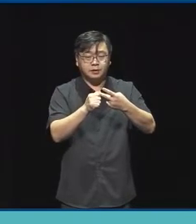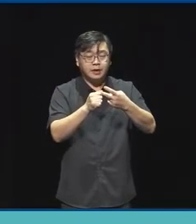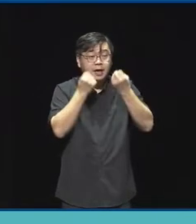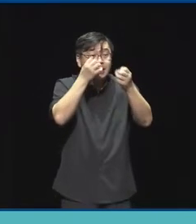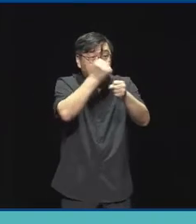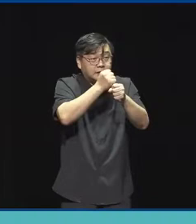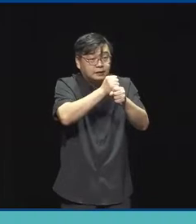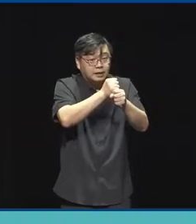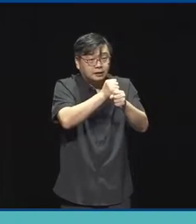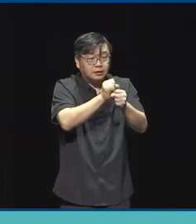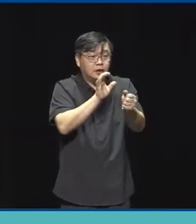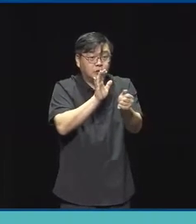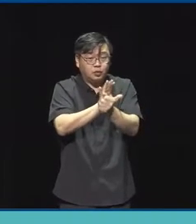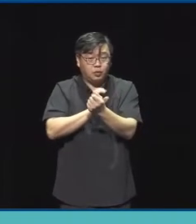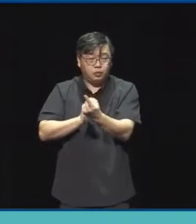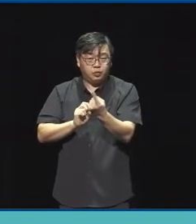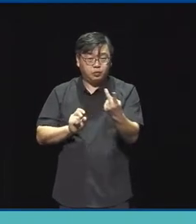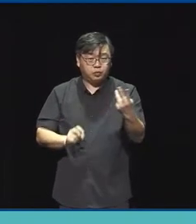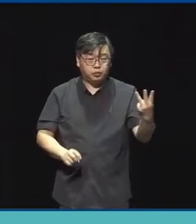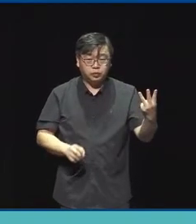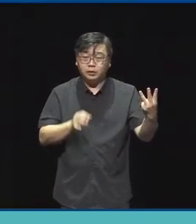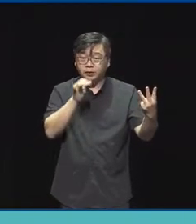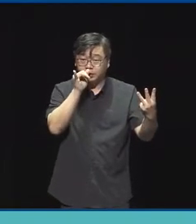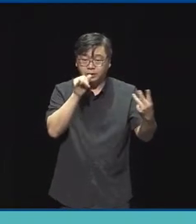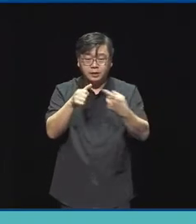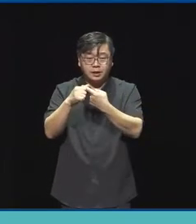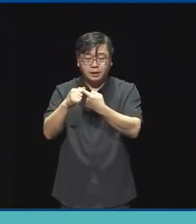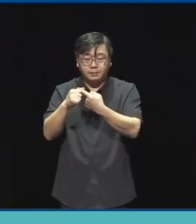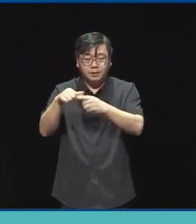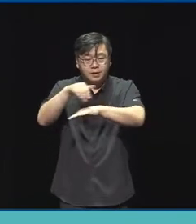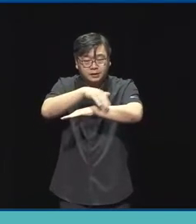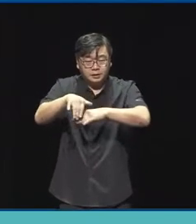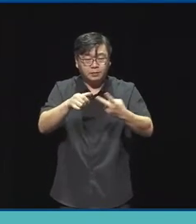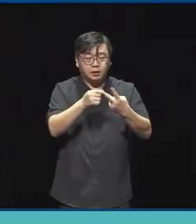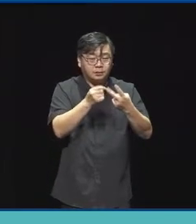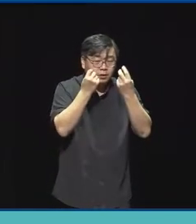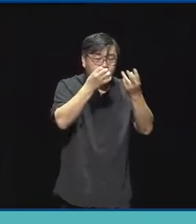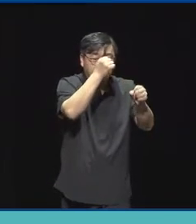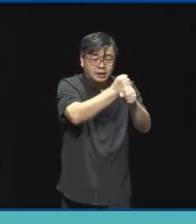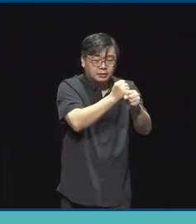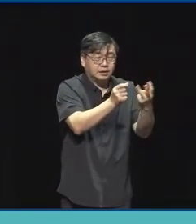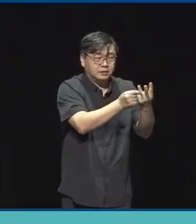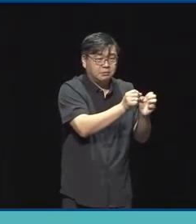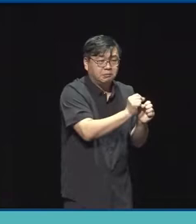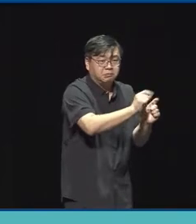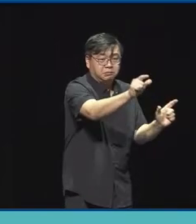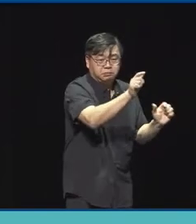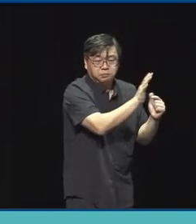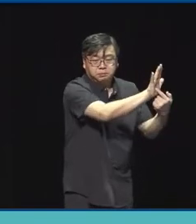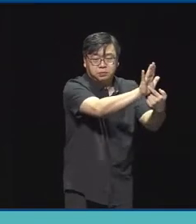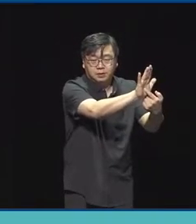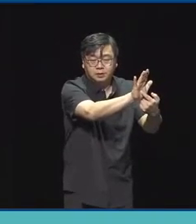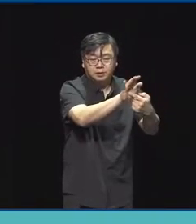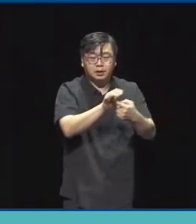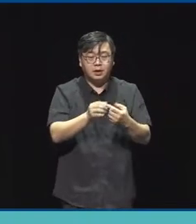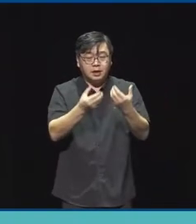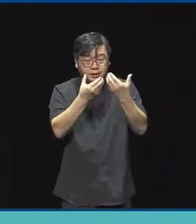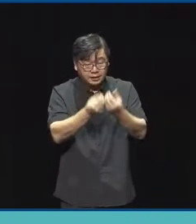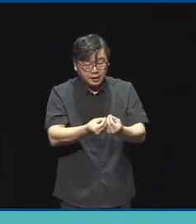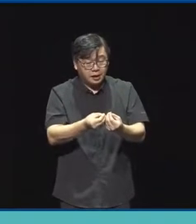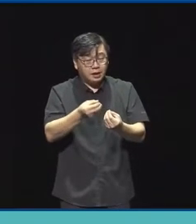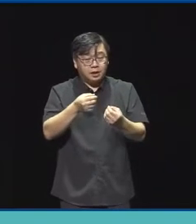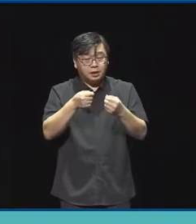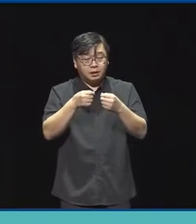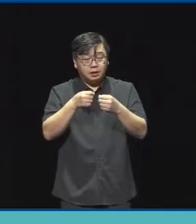단계별로 세 단계가 준비되어 있습니다 기획, 창 제작, 확산에 대한 단계인데요 해당하는 내용에 대해서는 다음 페이지를